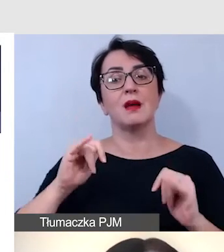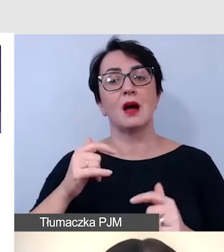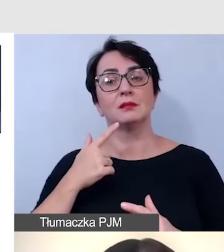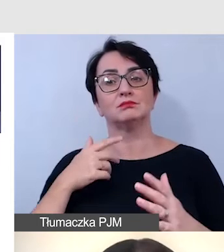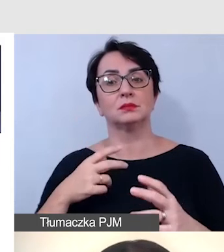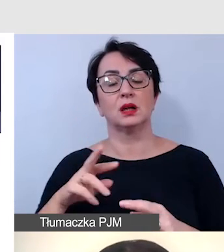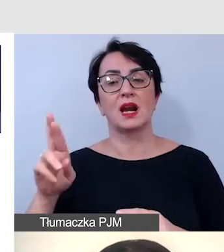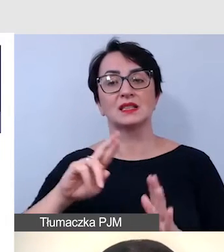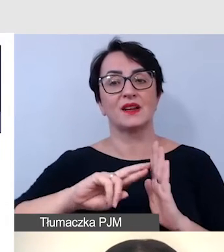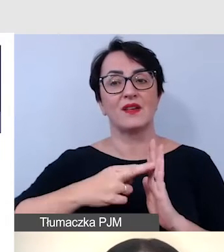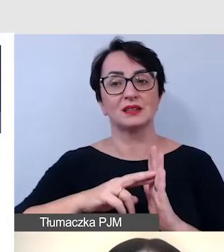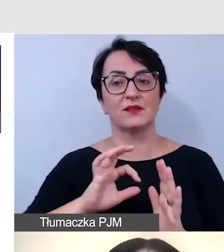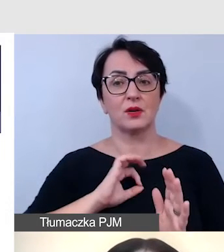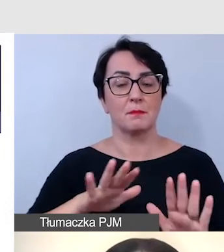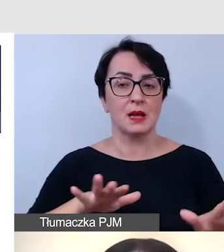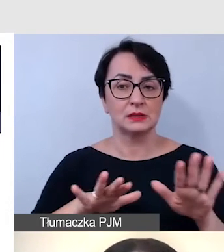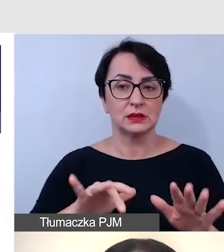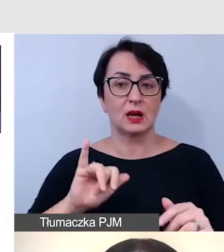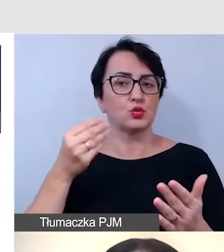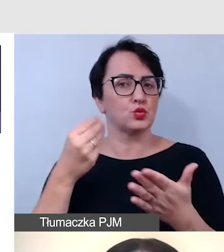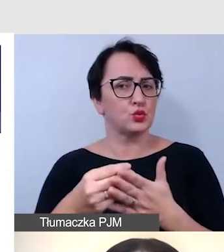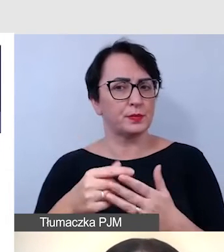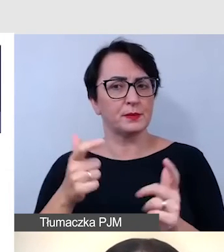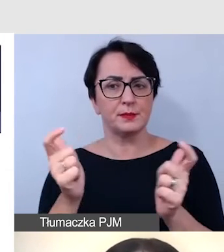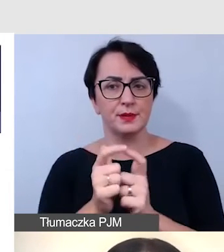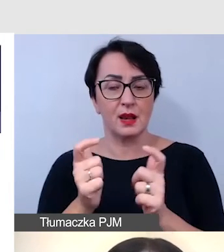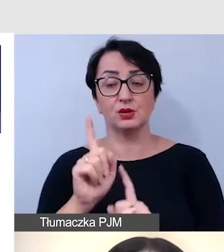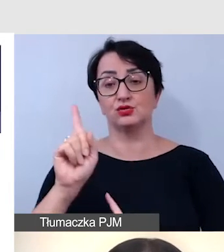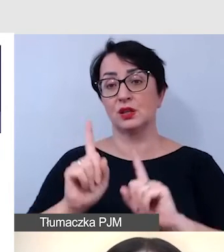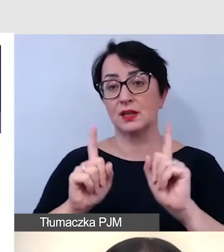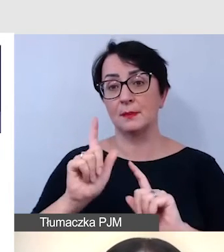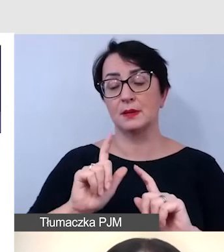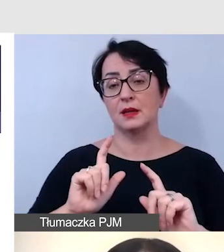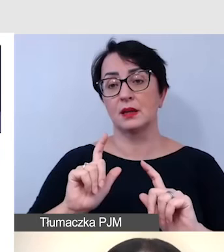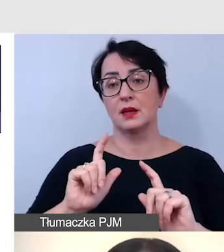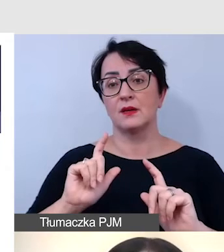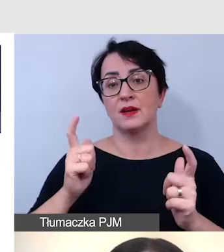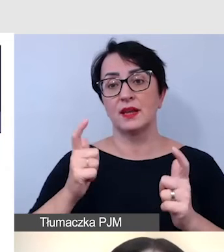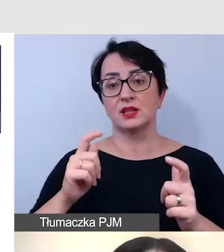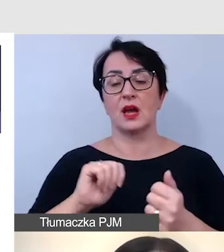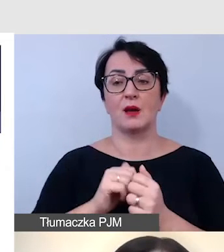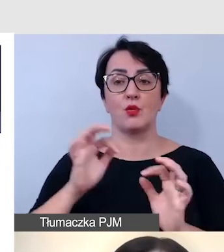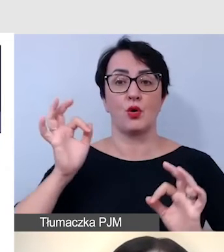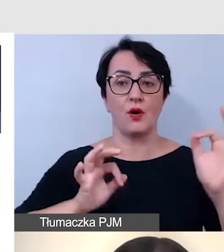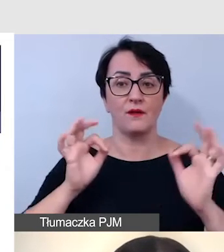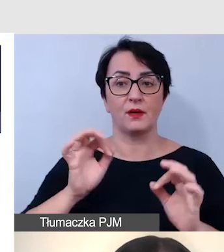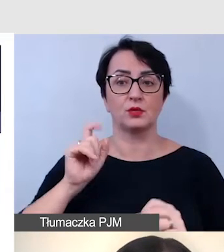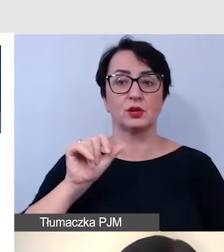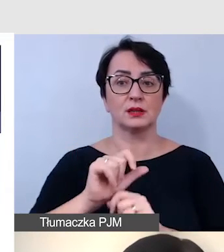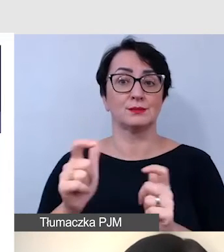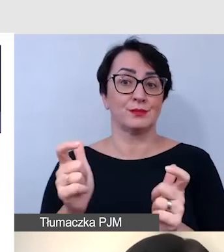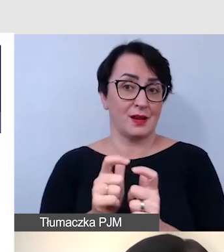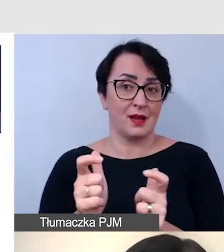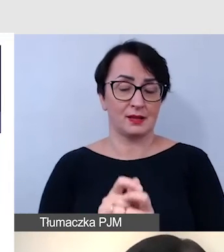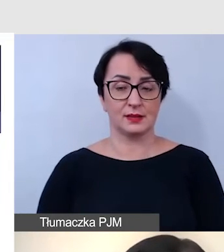lub kupić bilet. Czasami na wydarzenia, na duże konferencje również są bilety.